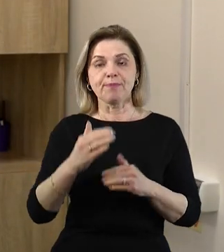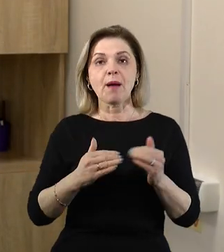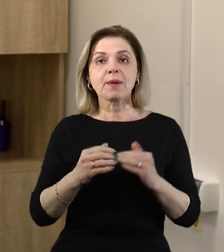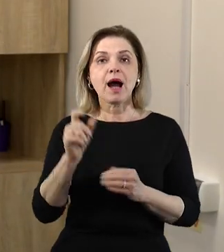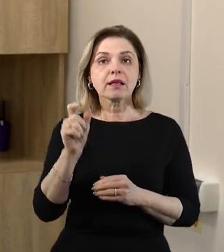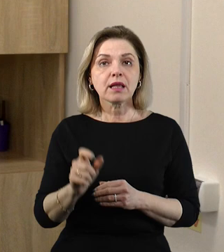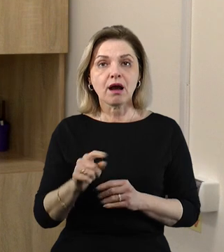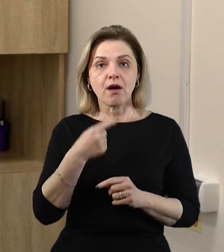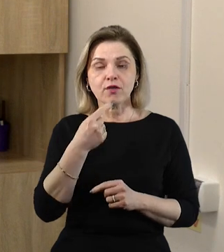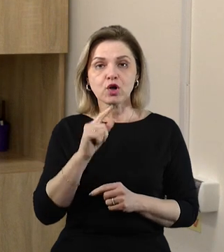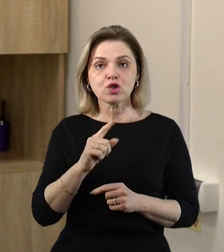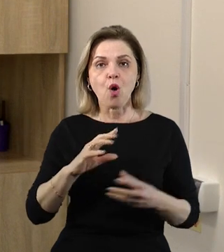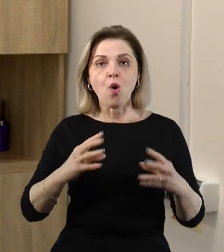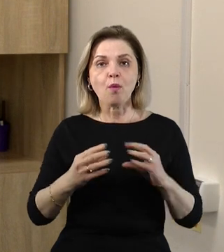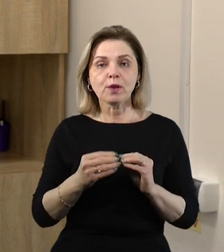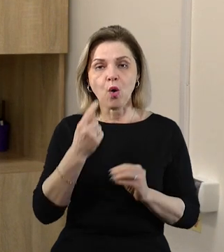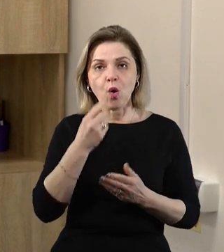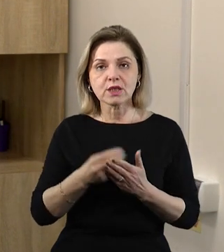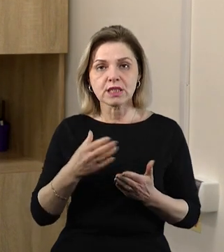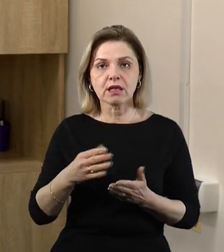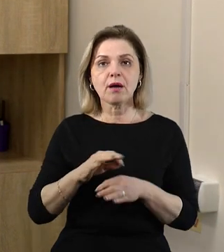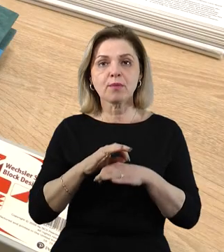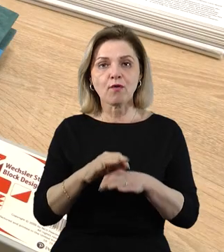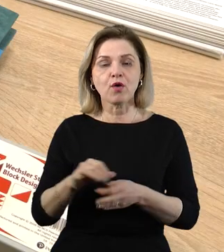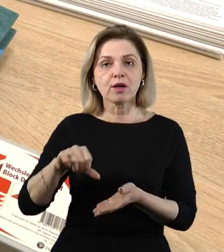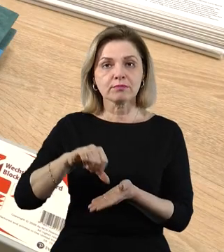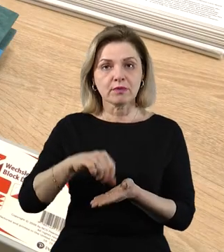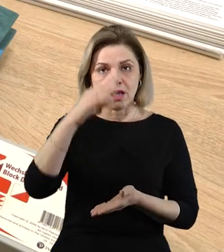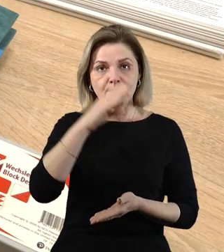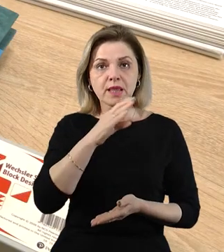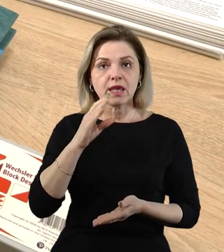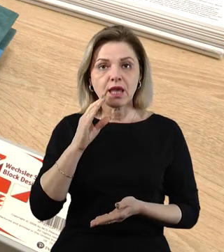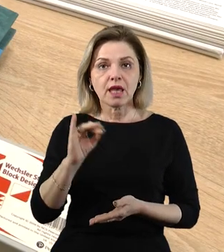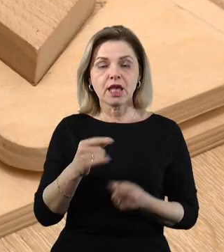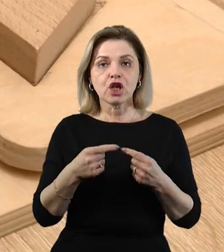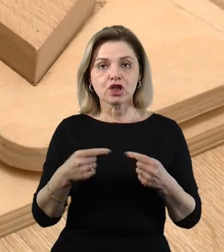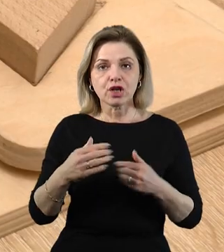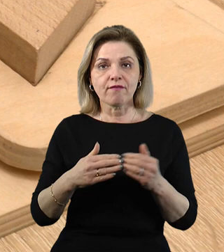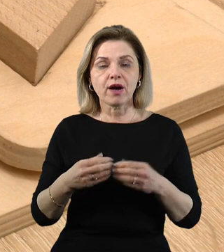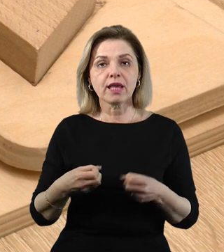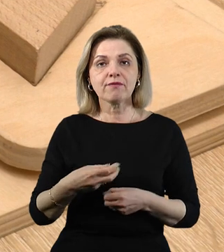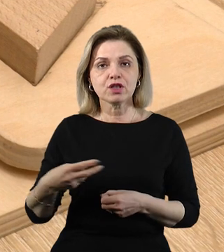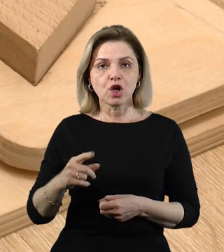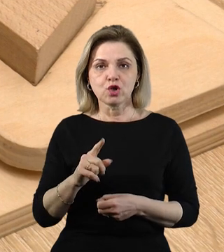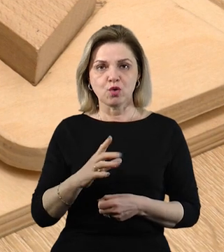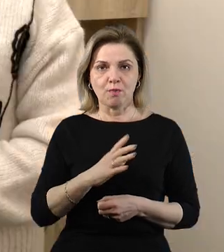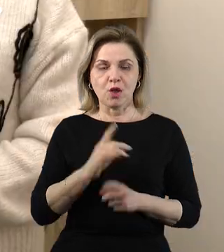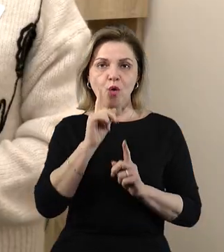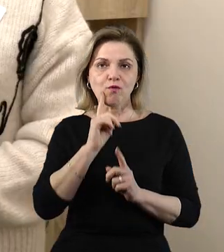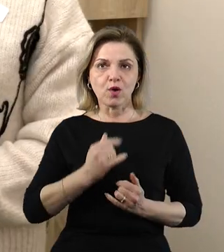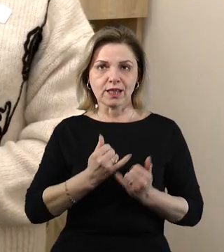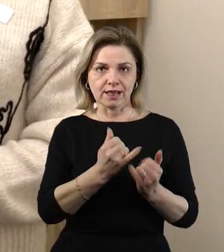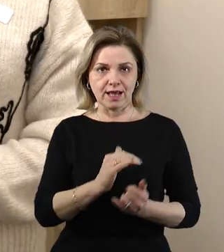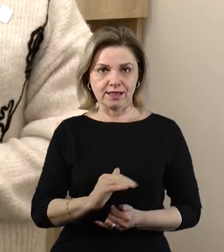центру розповідає, комплексна оцінка відбувається у присутності батьків та інших фахівців, аби сама процедура була комфортною для